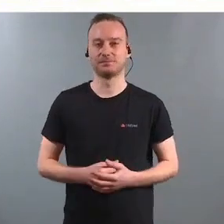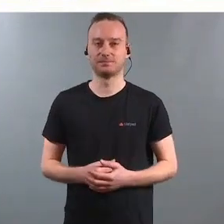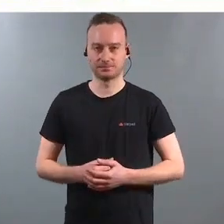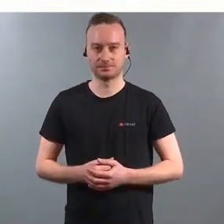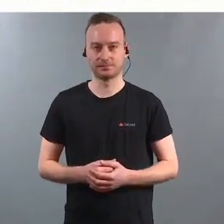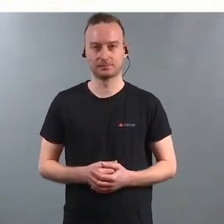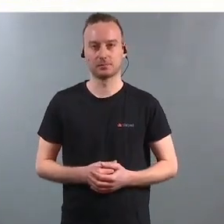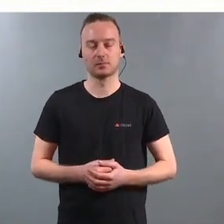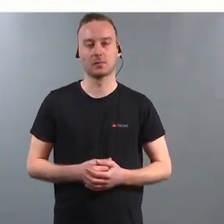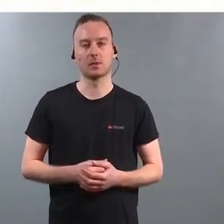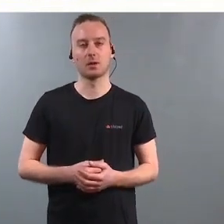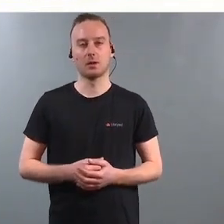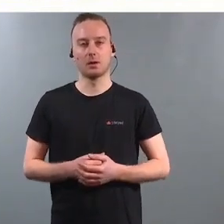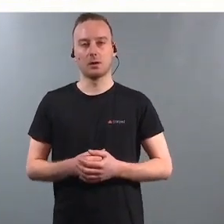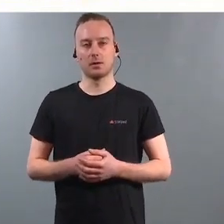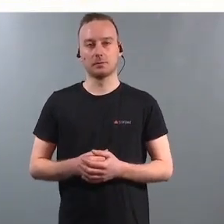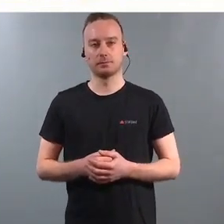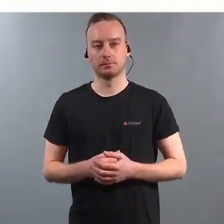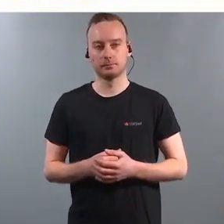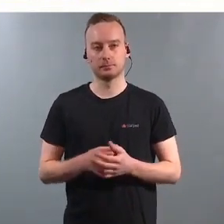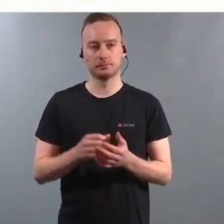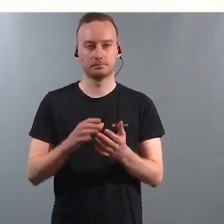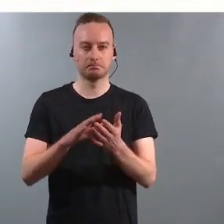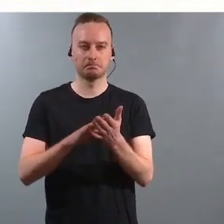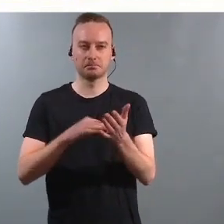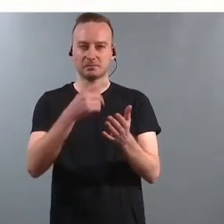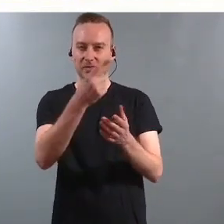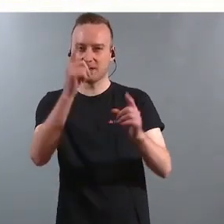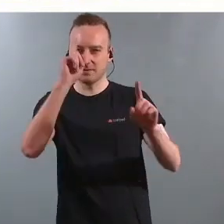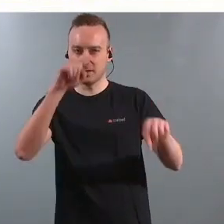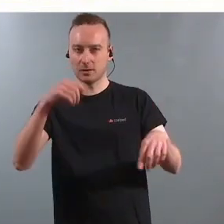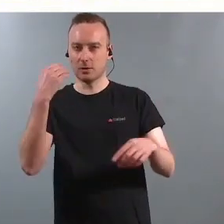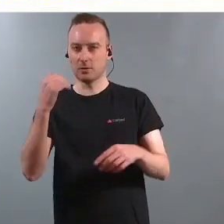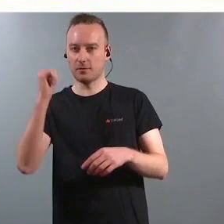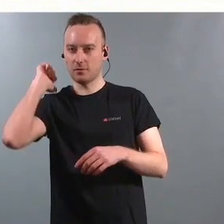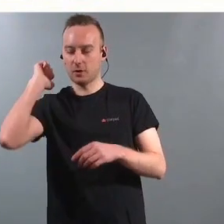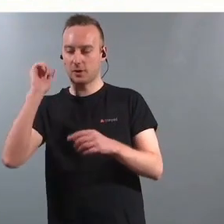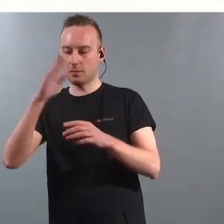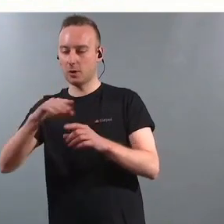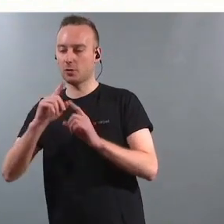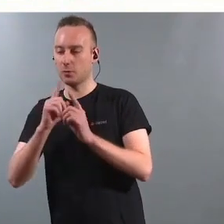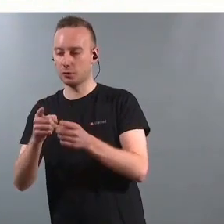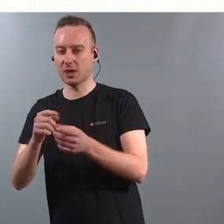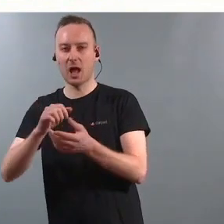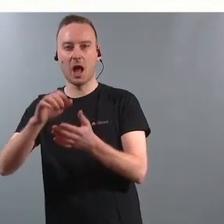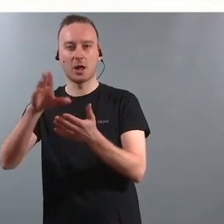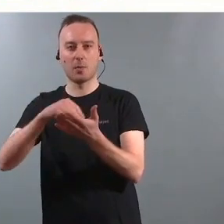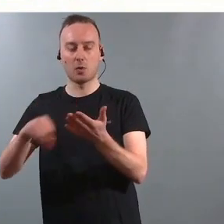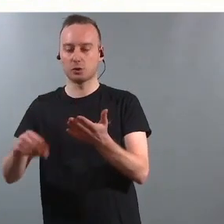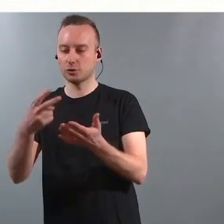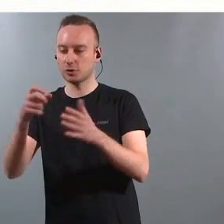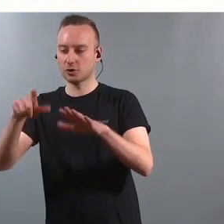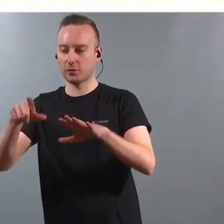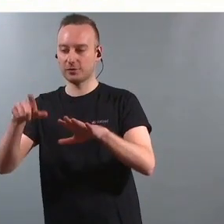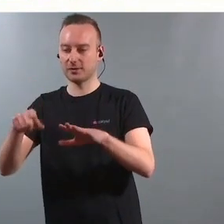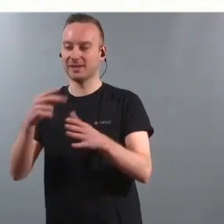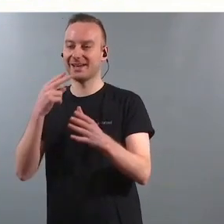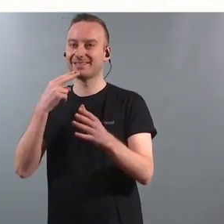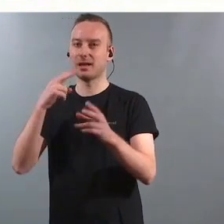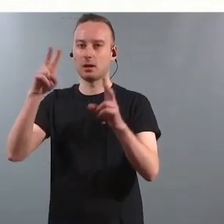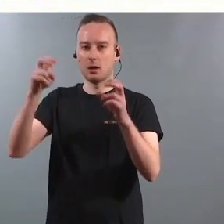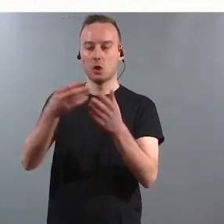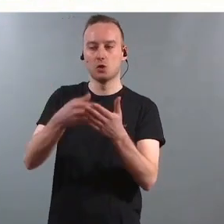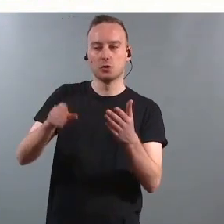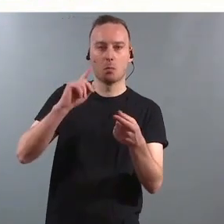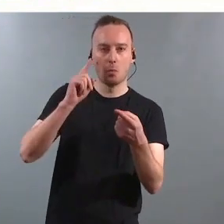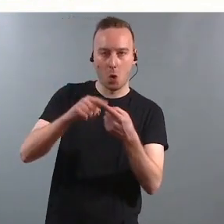Og jeg regner med at, mange av dere kjenner til at det forrige barneombudet kom med en rapport i 2017 som heter «Uten mål og mening», hvor man gikk gjennom for å se hva